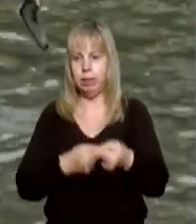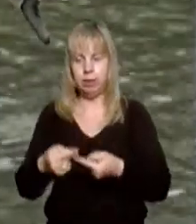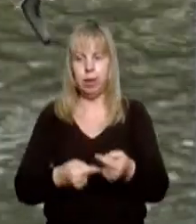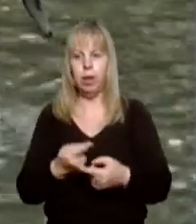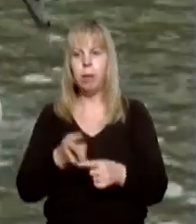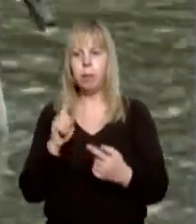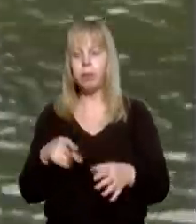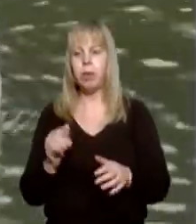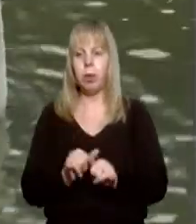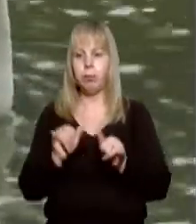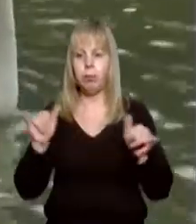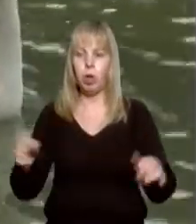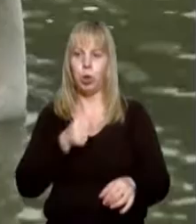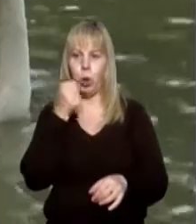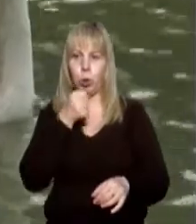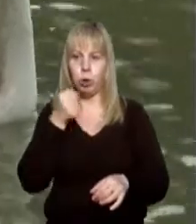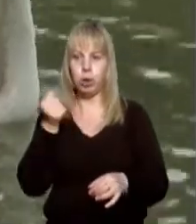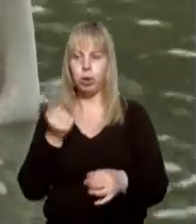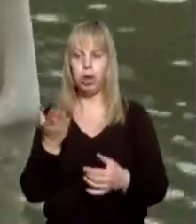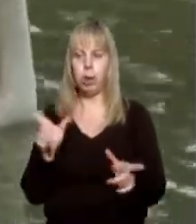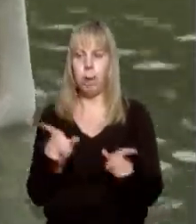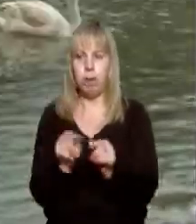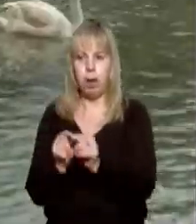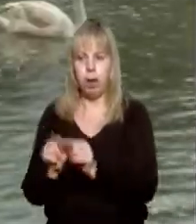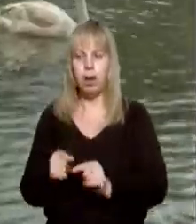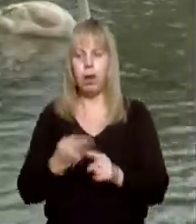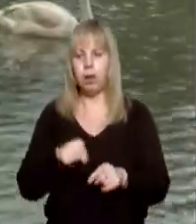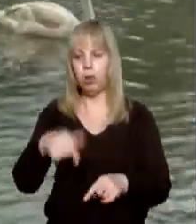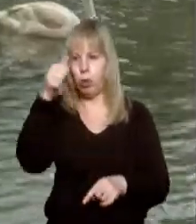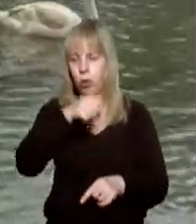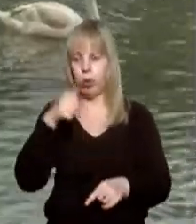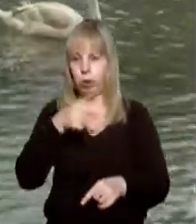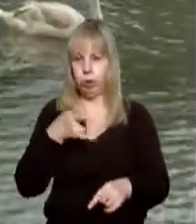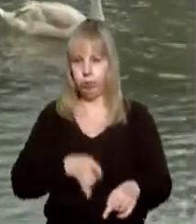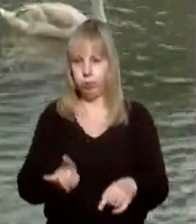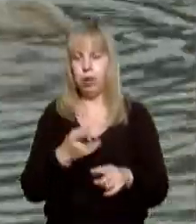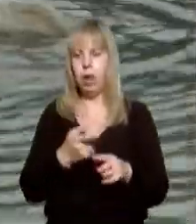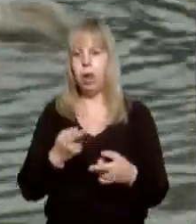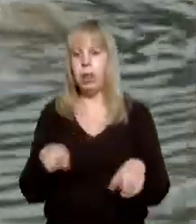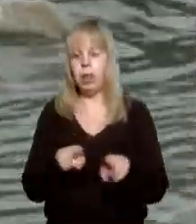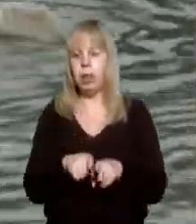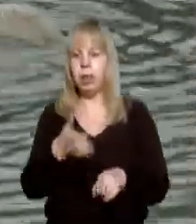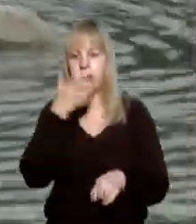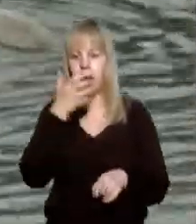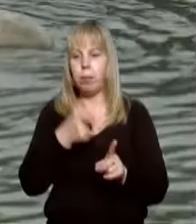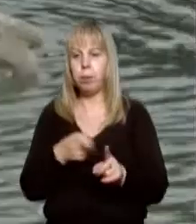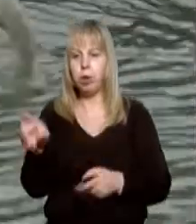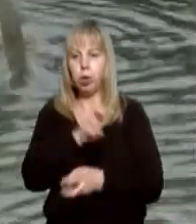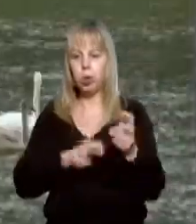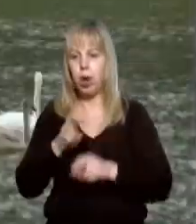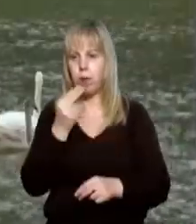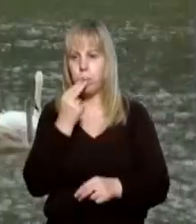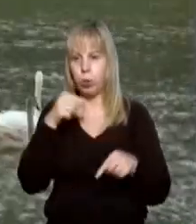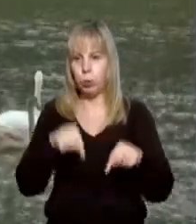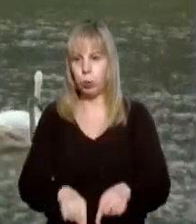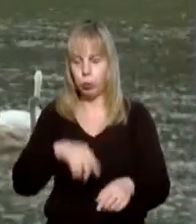пізніше вже біліші, і дорослі, що ті, видно, розбиваються на пари. А це цьогорічні. Вони собі в такий теплий період шукають корм тут.